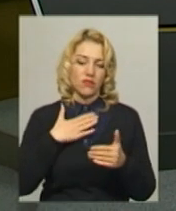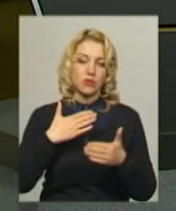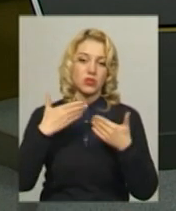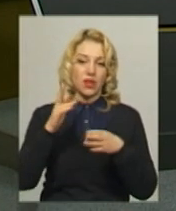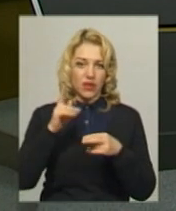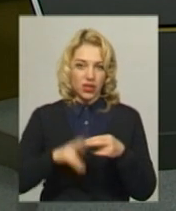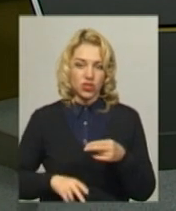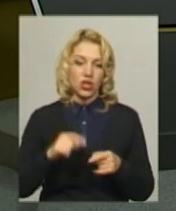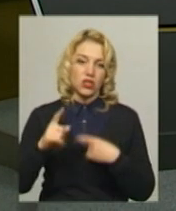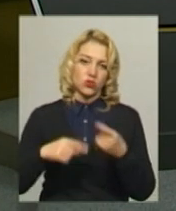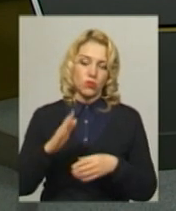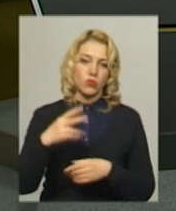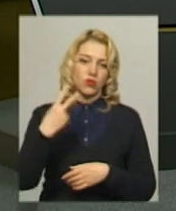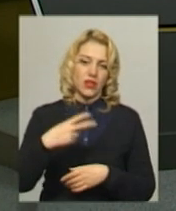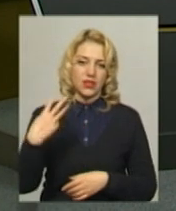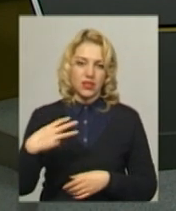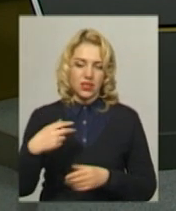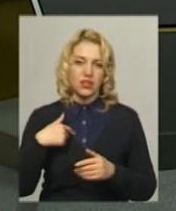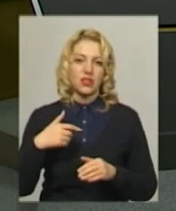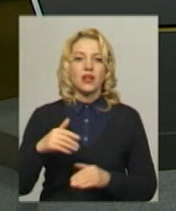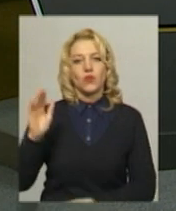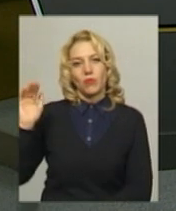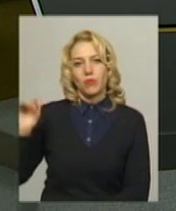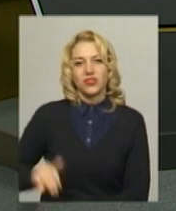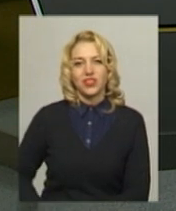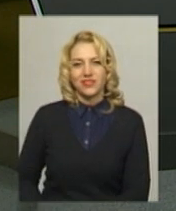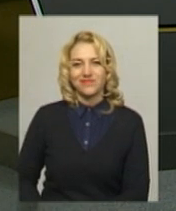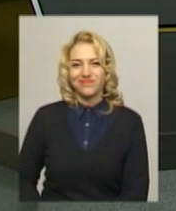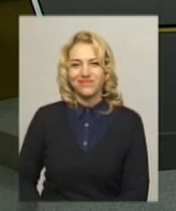Наступний вийде в ефір о 20.30. Тож ми з вами не прощаємося.